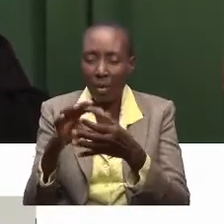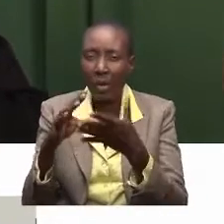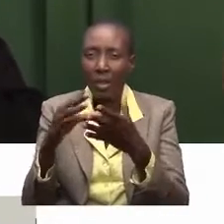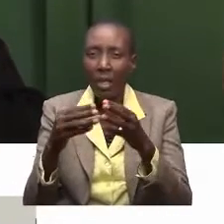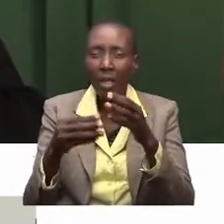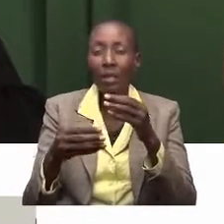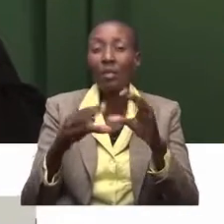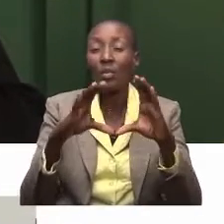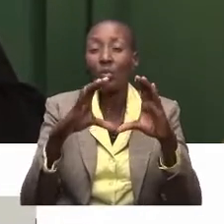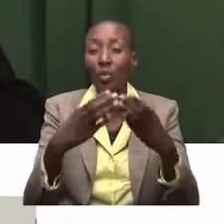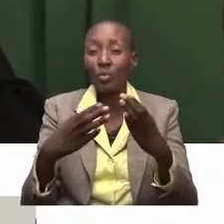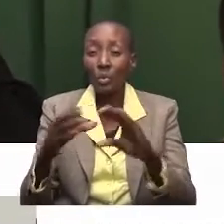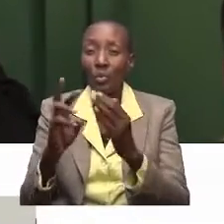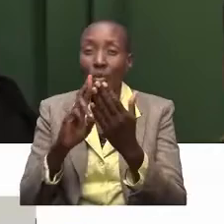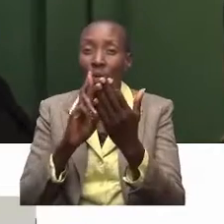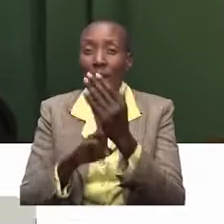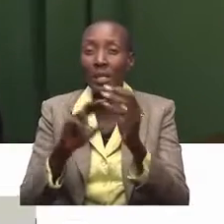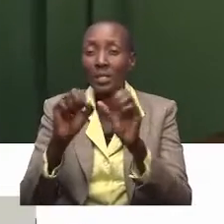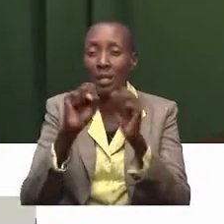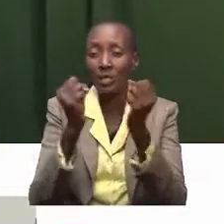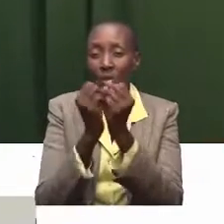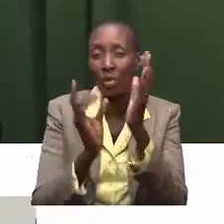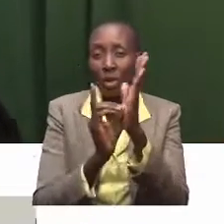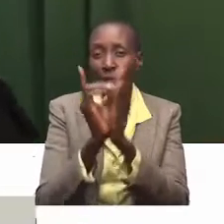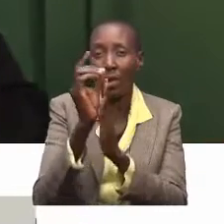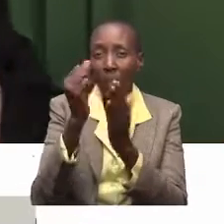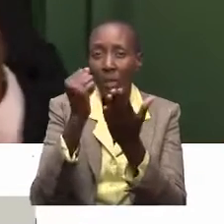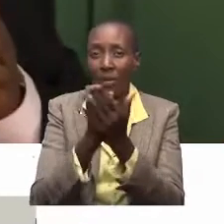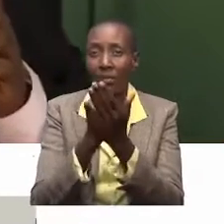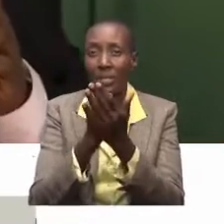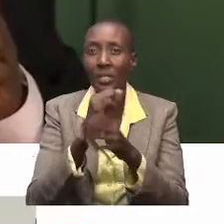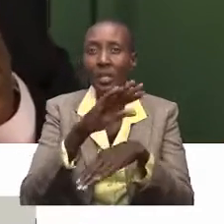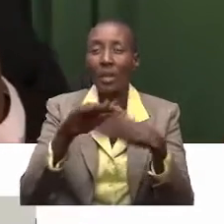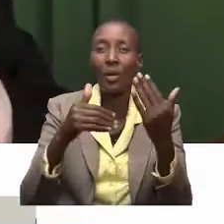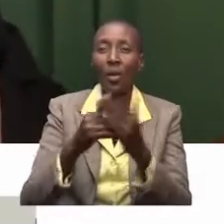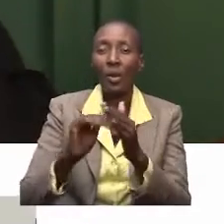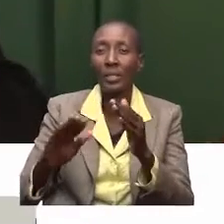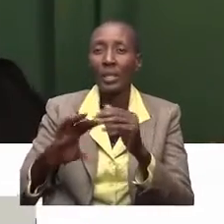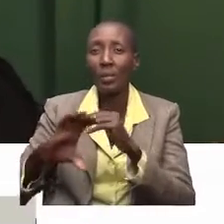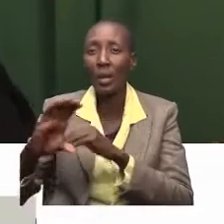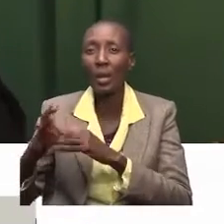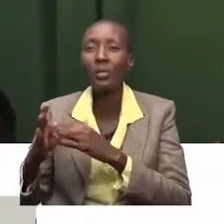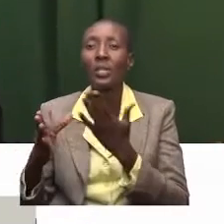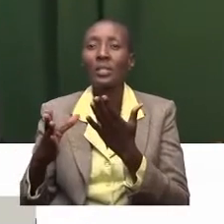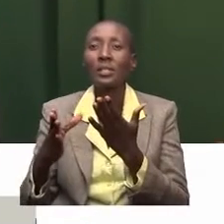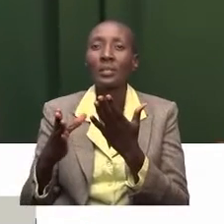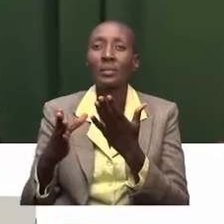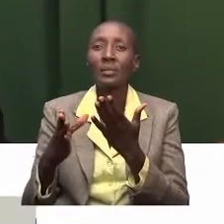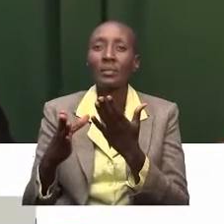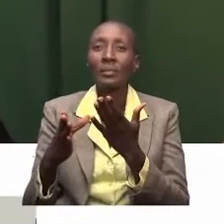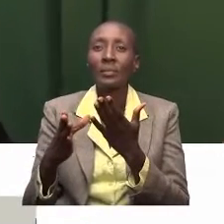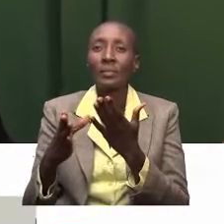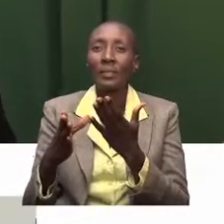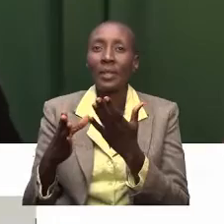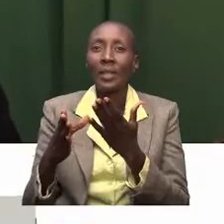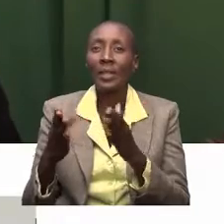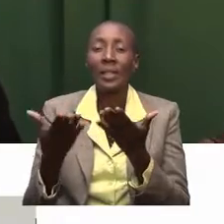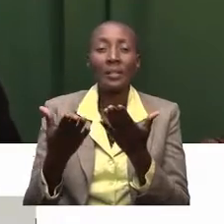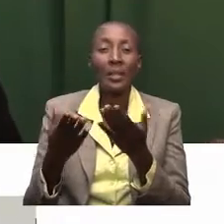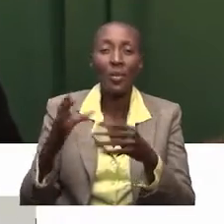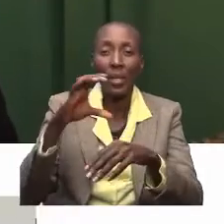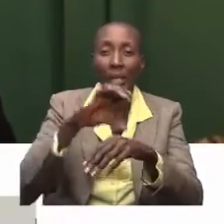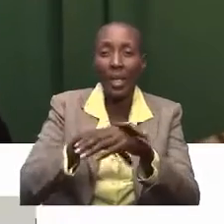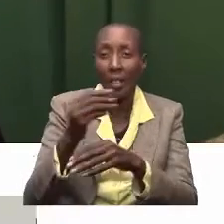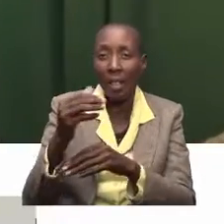social development offices, ambazo ziko kwa county zetu zote, sub county zetu zote, tuweze kupata hizo pesa na